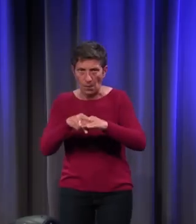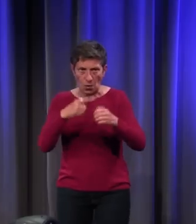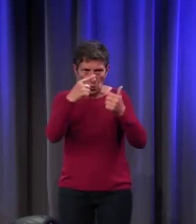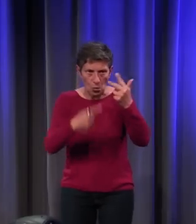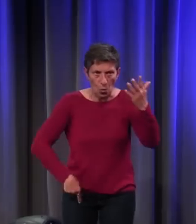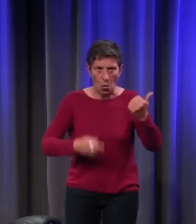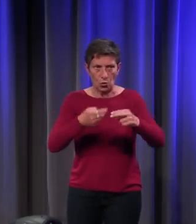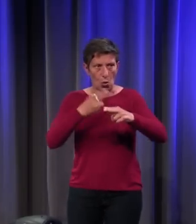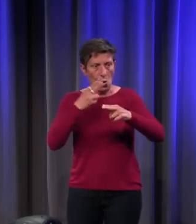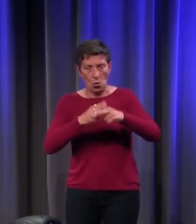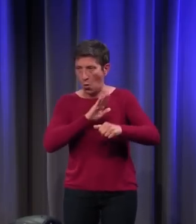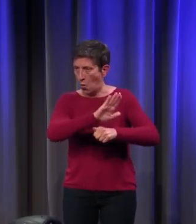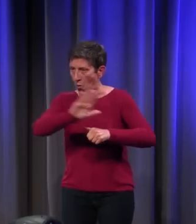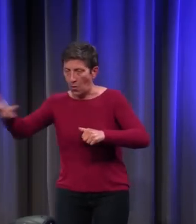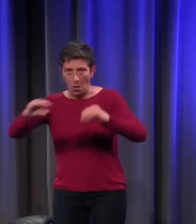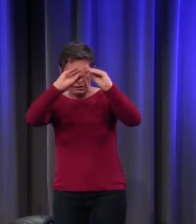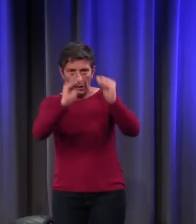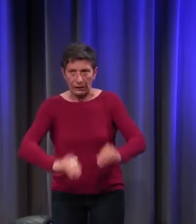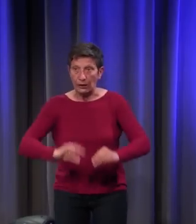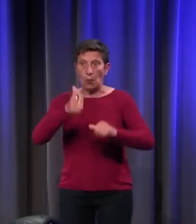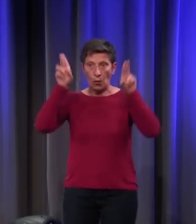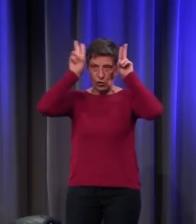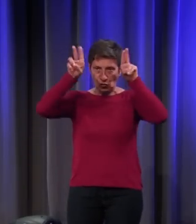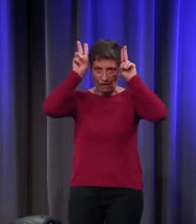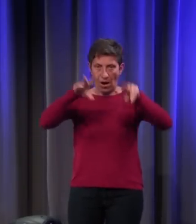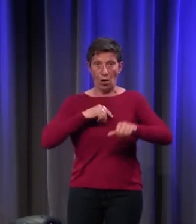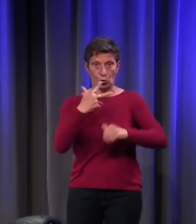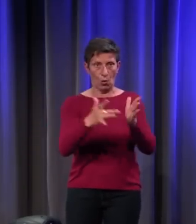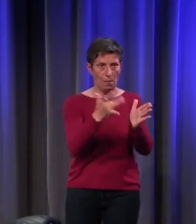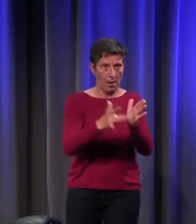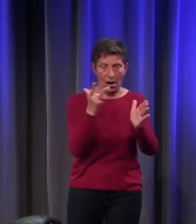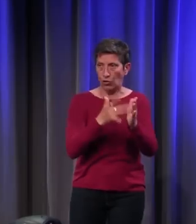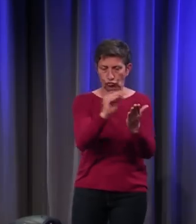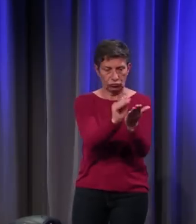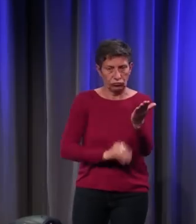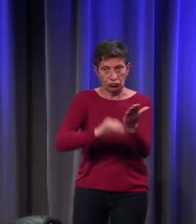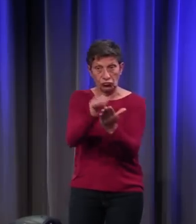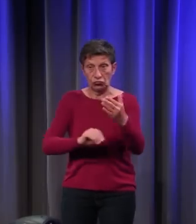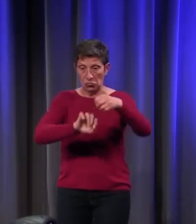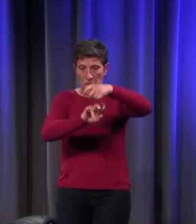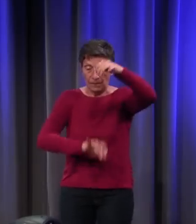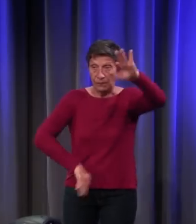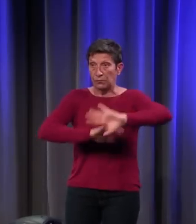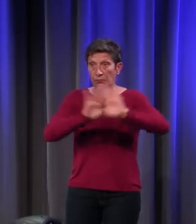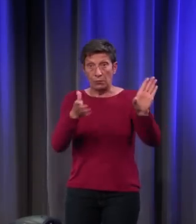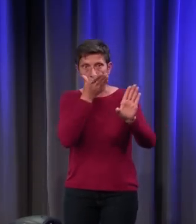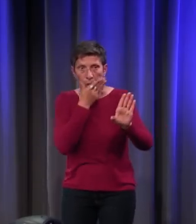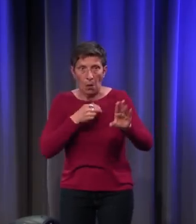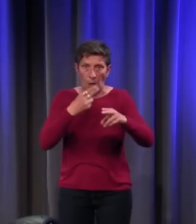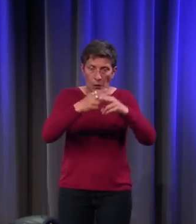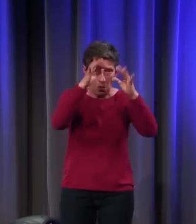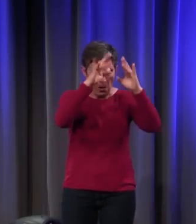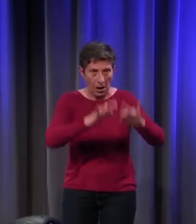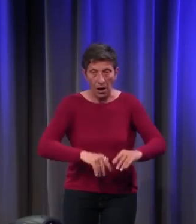à donner leur nom propre. Le premier cheval, il a droit à trois pages dans le manuscrit. Il est magnifique, il a tel nom. Puis le deuxième,